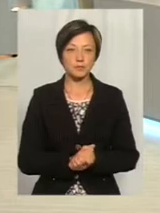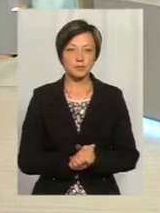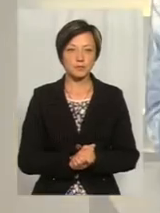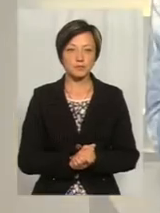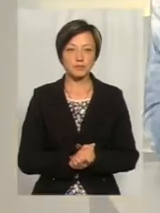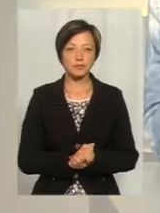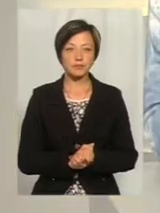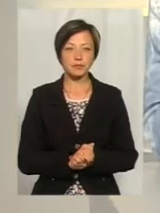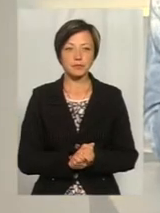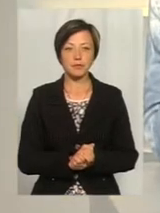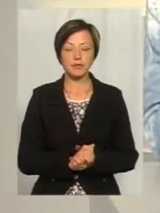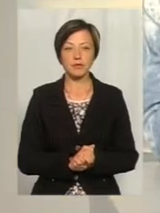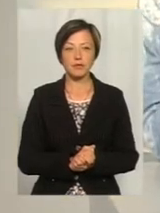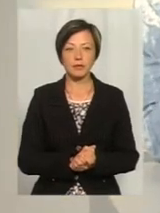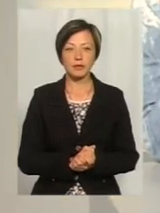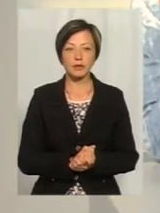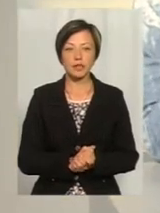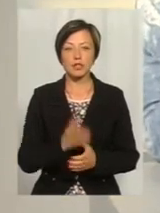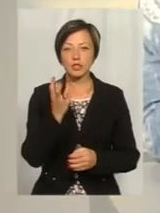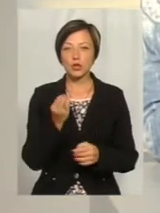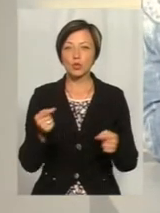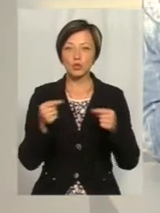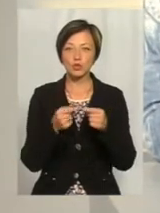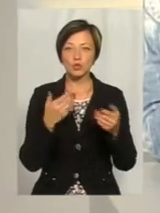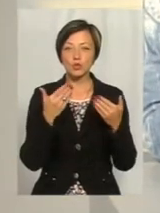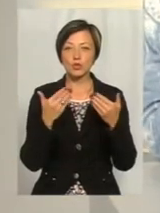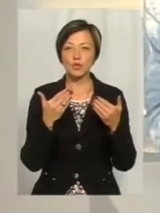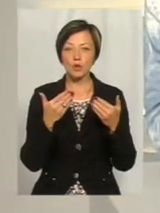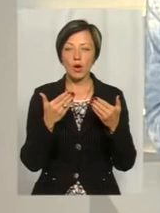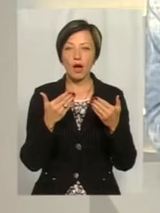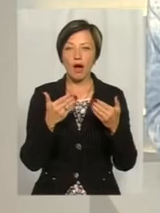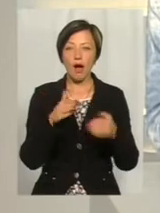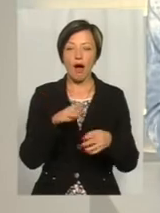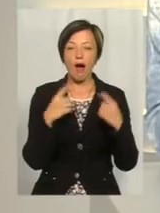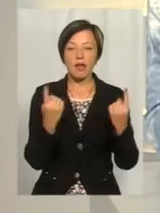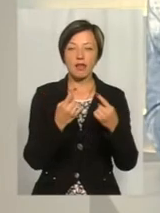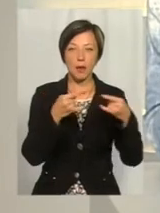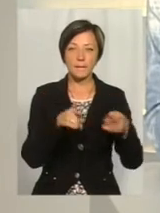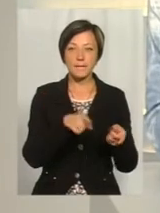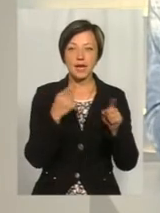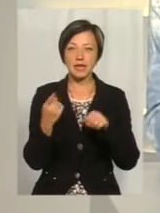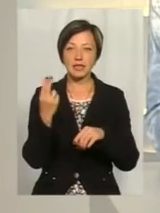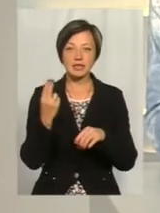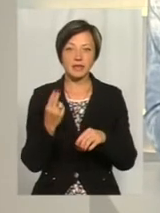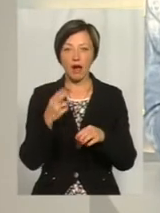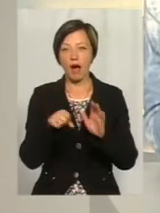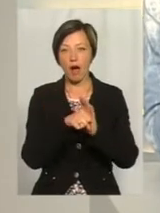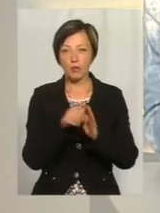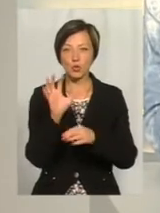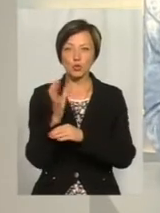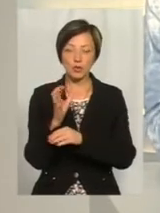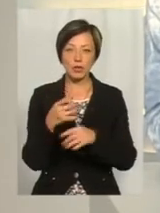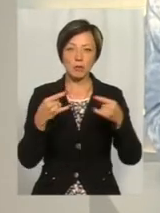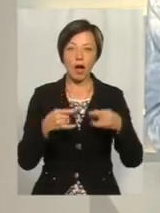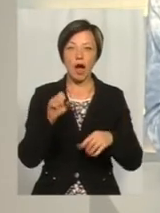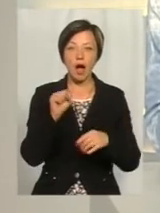Цифрового покриття. А ще уточню, стосовно аналогу, тому що перехід на цифру нічого не змінює для тих, у кого кабельне і супутникове телебачення.